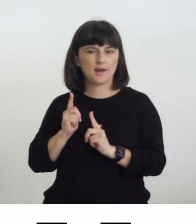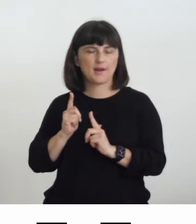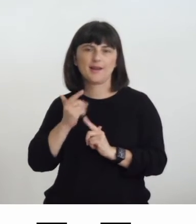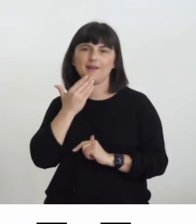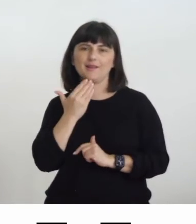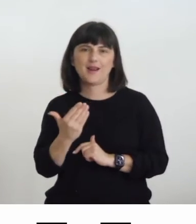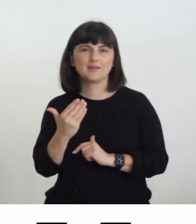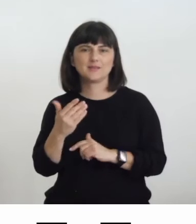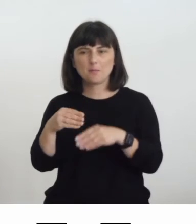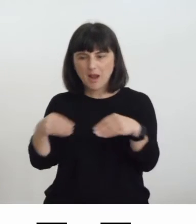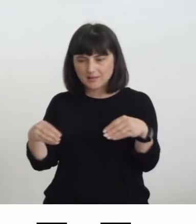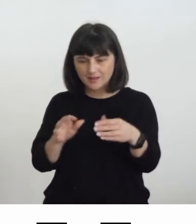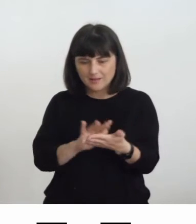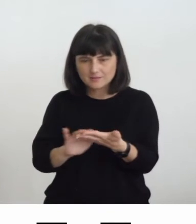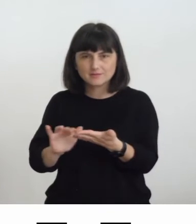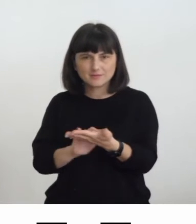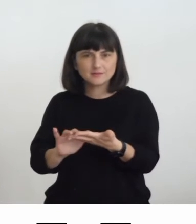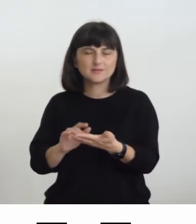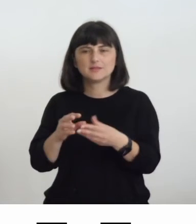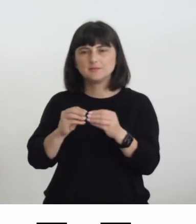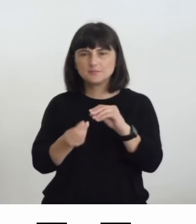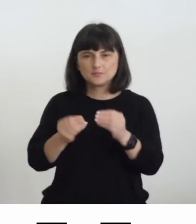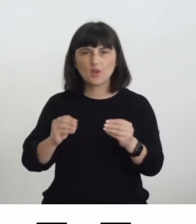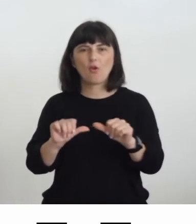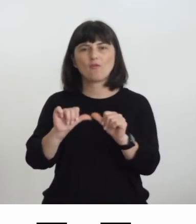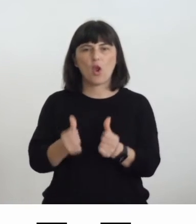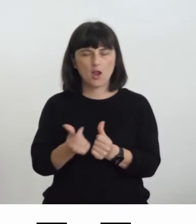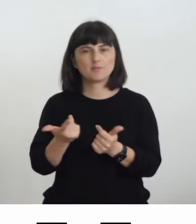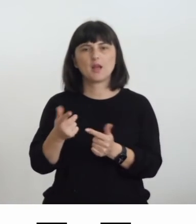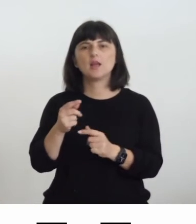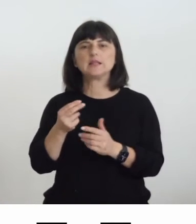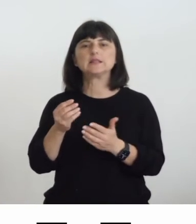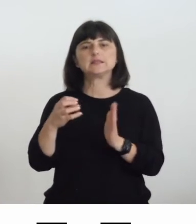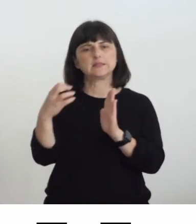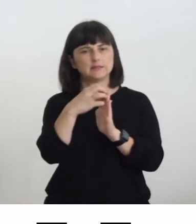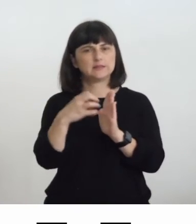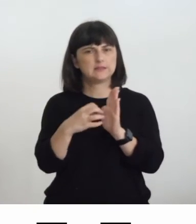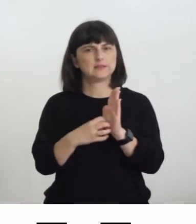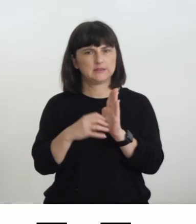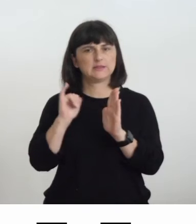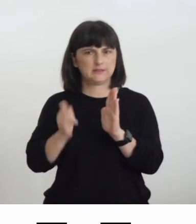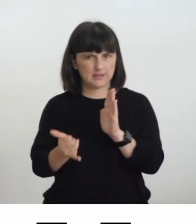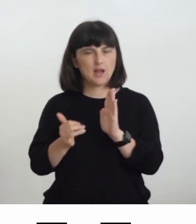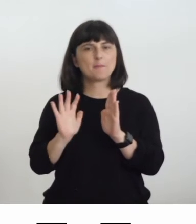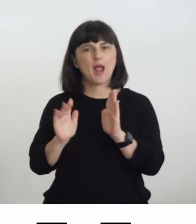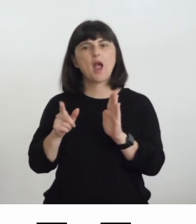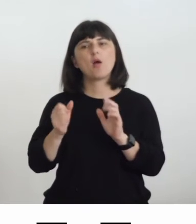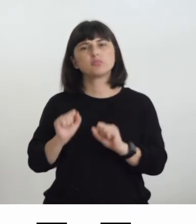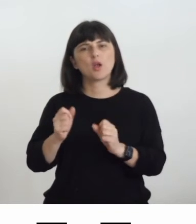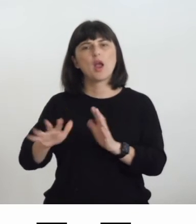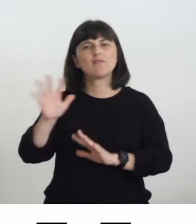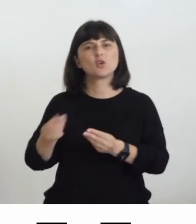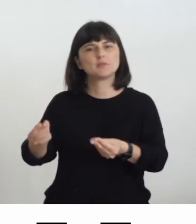materiali quindi il fatto di utilizzare segni pungenti quando voglio suggerire questo tipo di informazioni